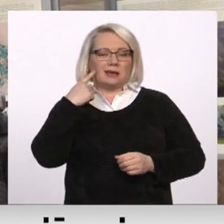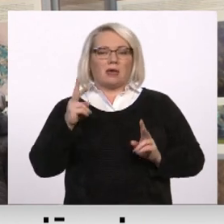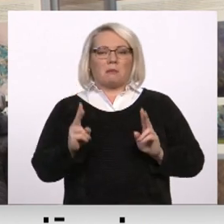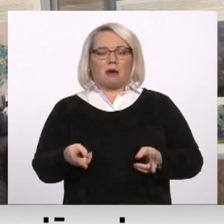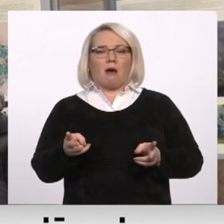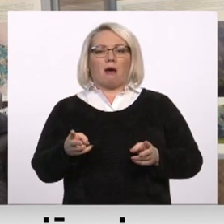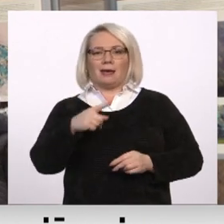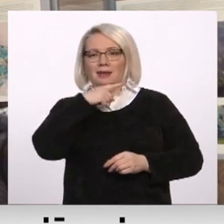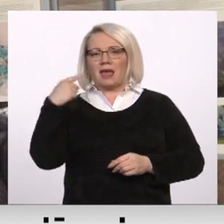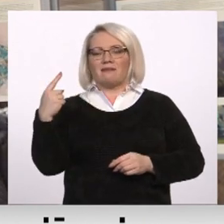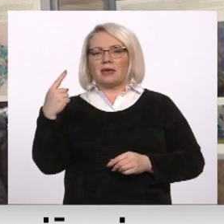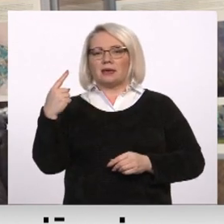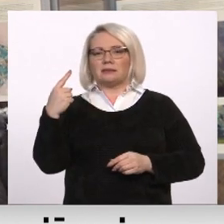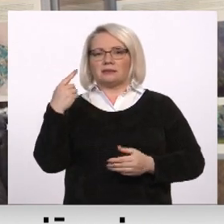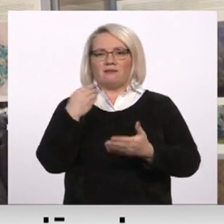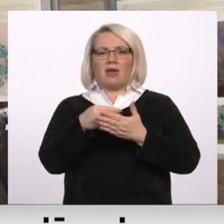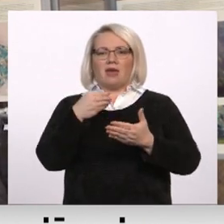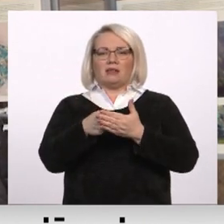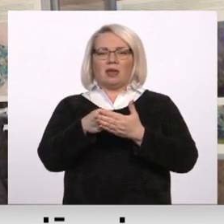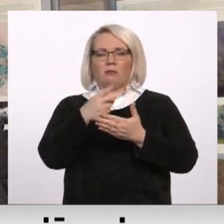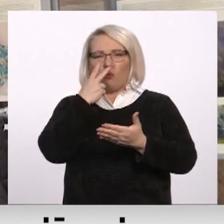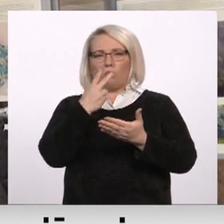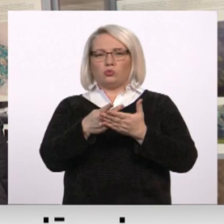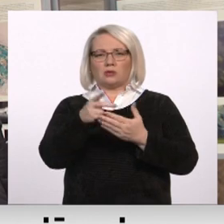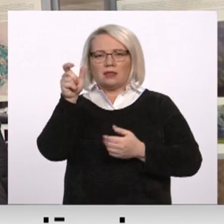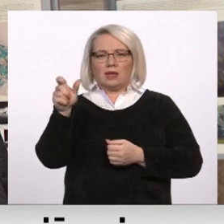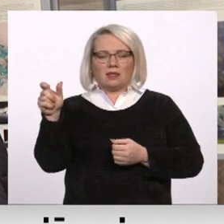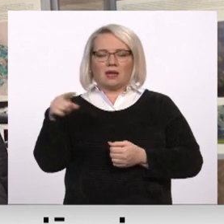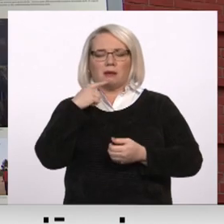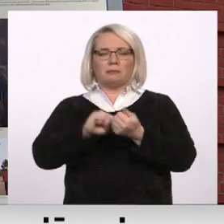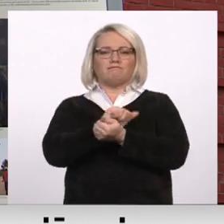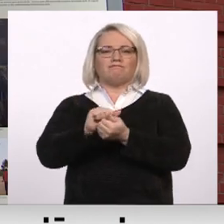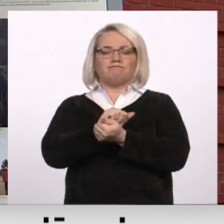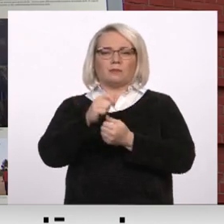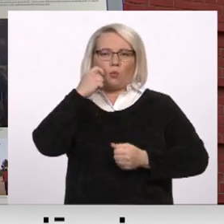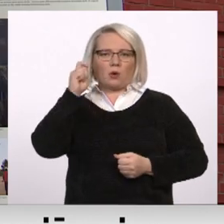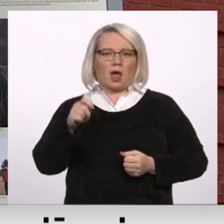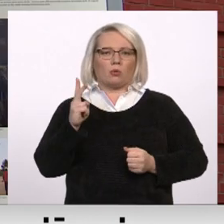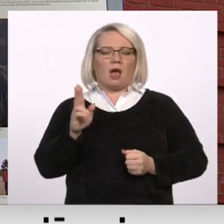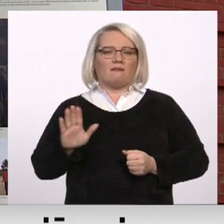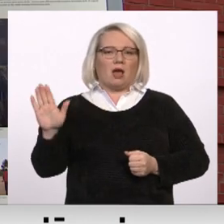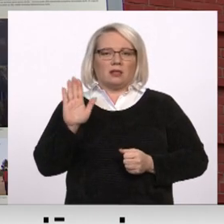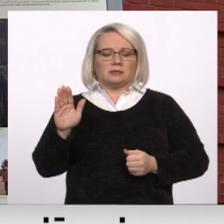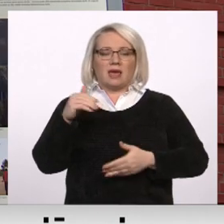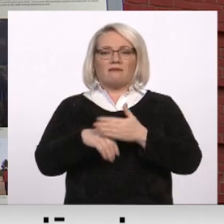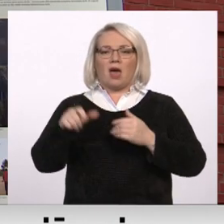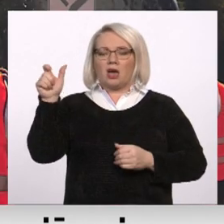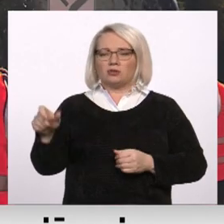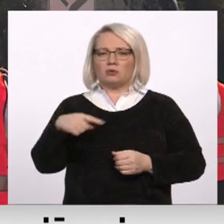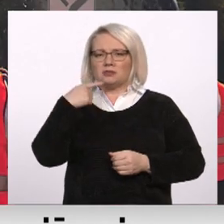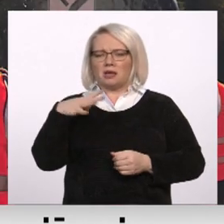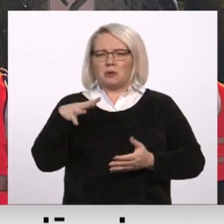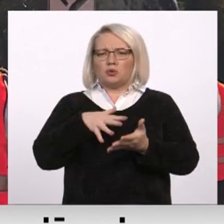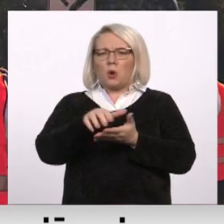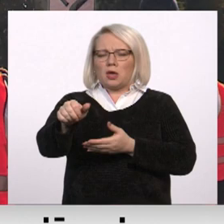Krievijas ideologi cenšās iznīcināt Ukrainu kā valsti. Vēsturniekam gan nav skaidrs, kāpēc ar nojaukšanu tik ilgi